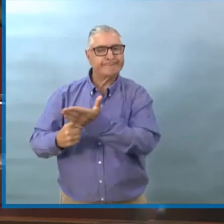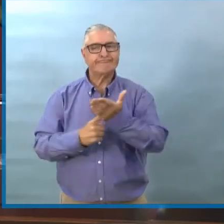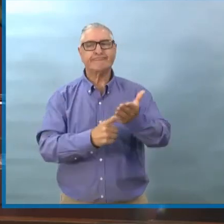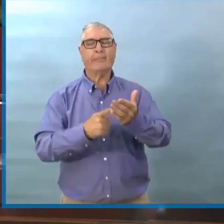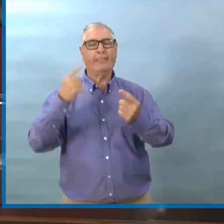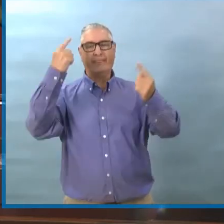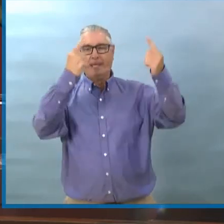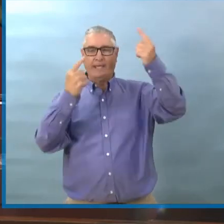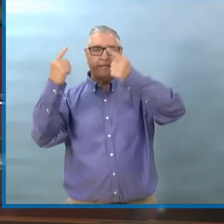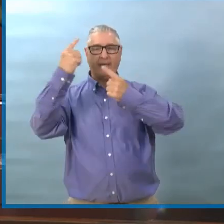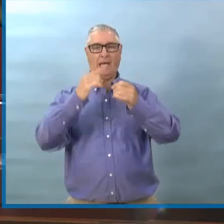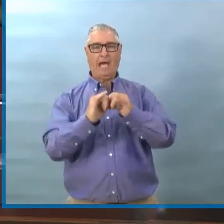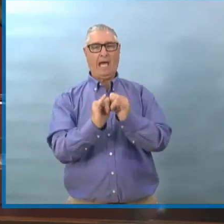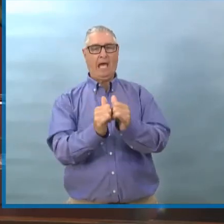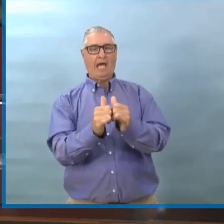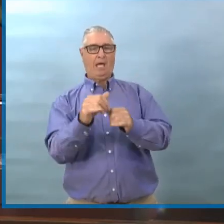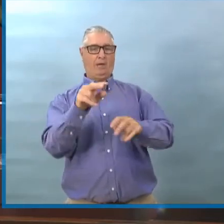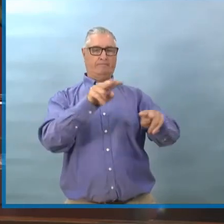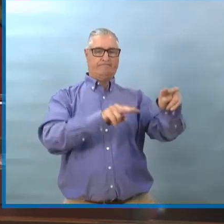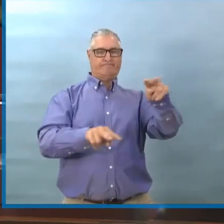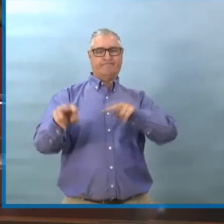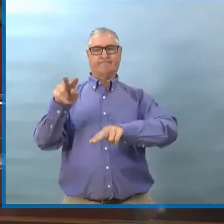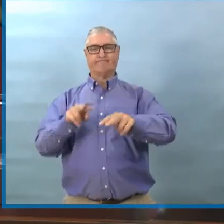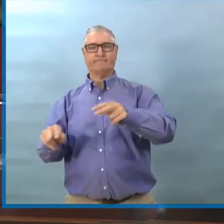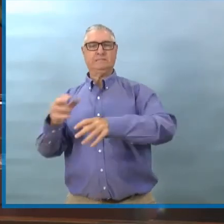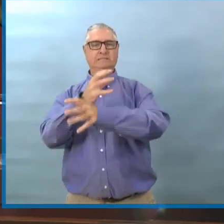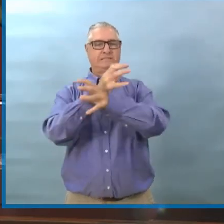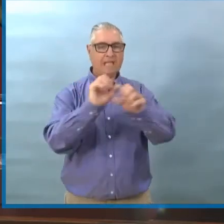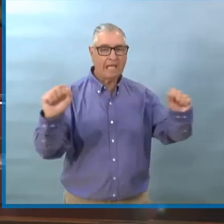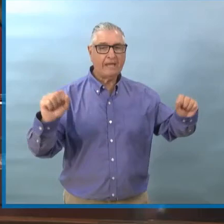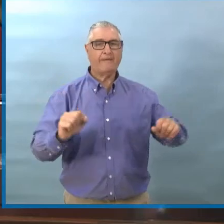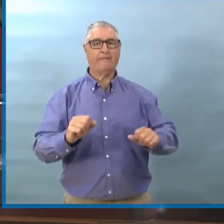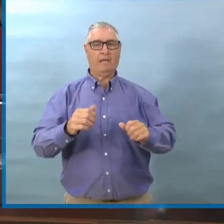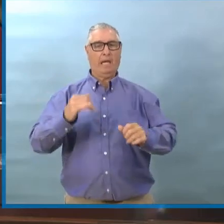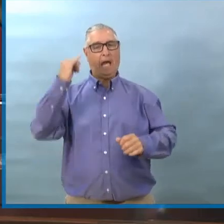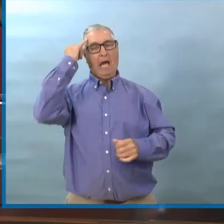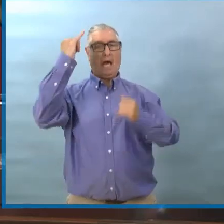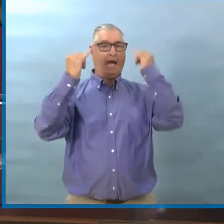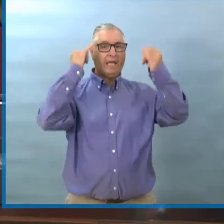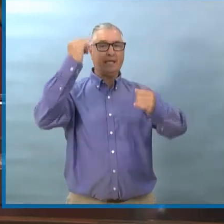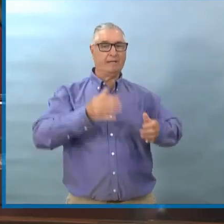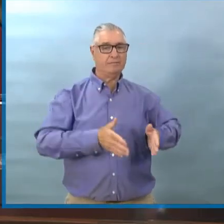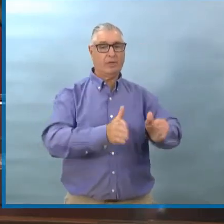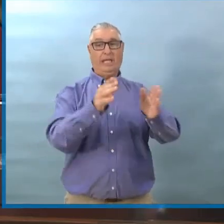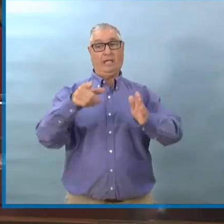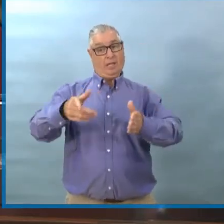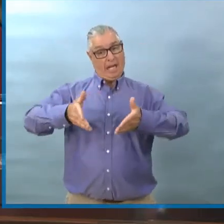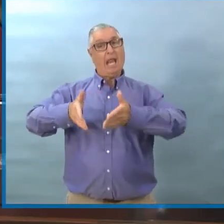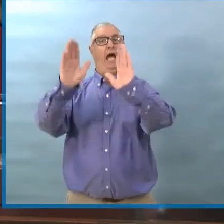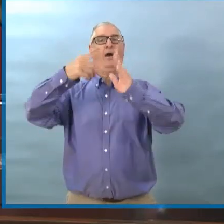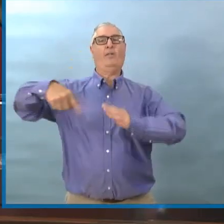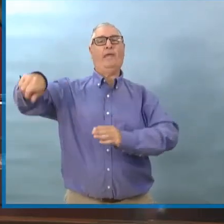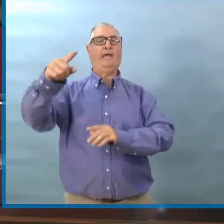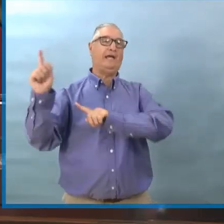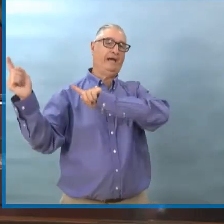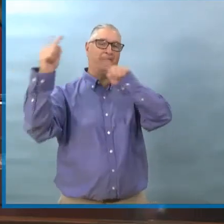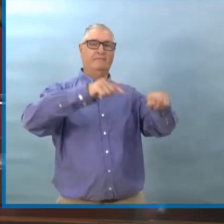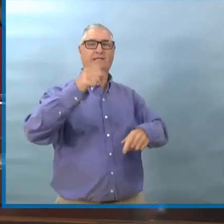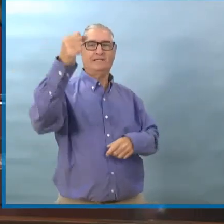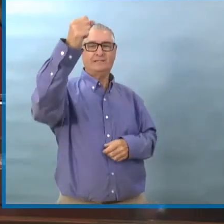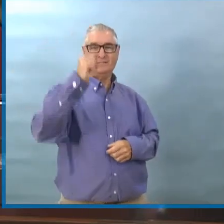On examine ça, on essaie de trouver des moyens de permettre la réouverture des exploitations de manière